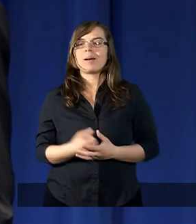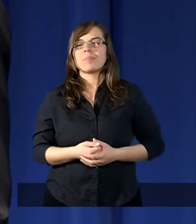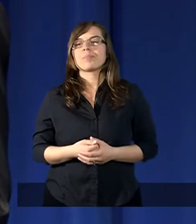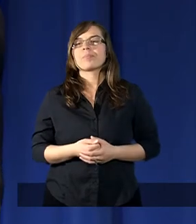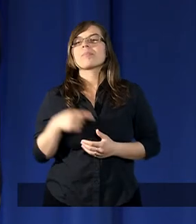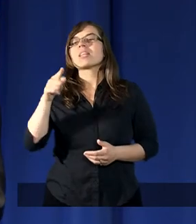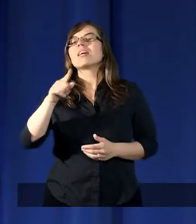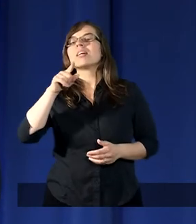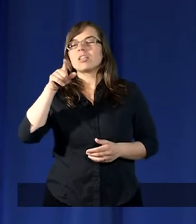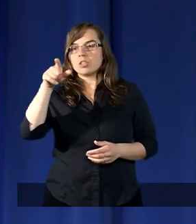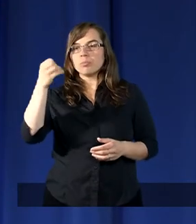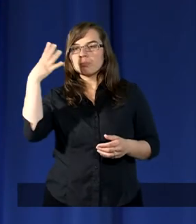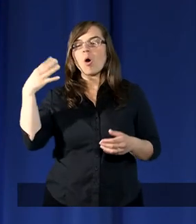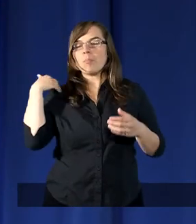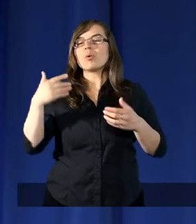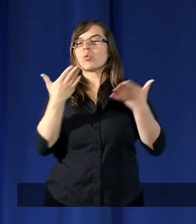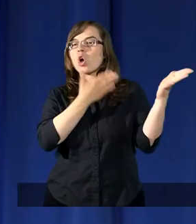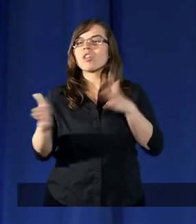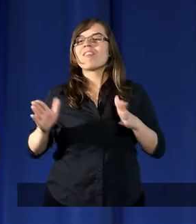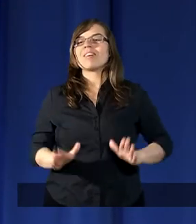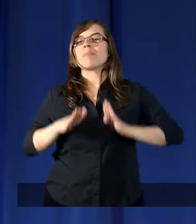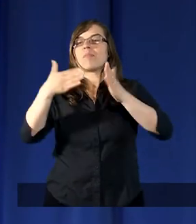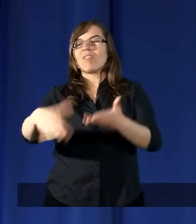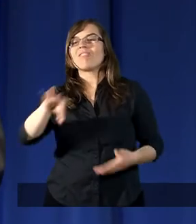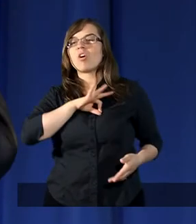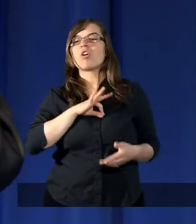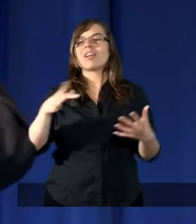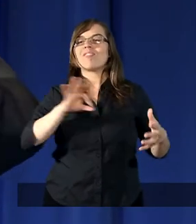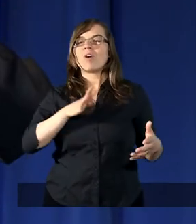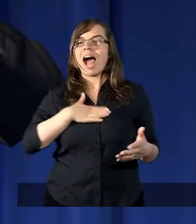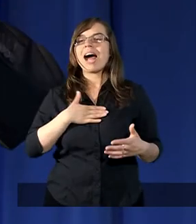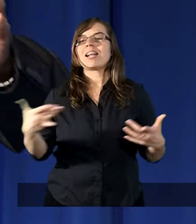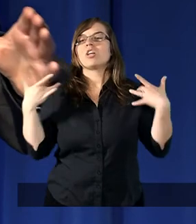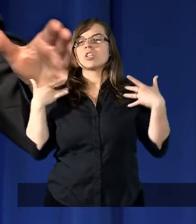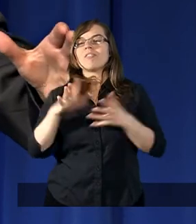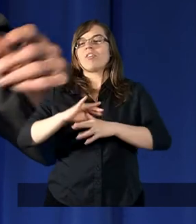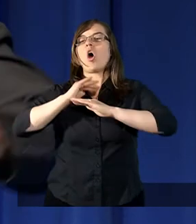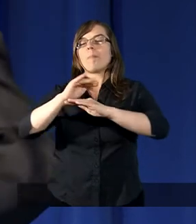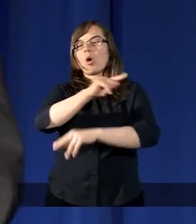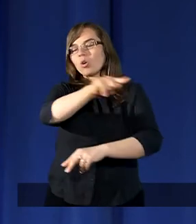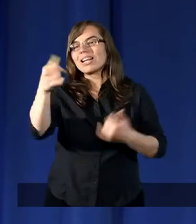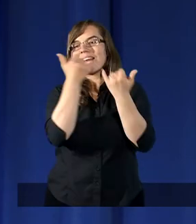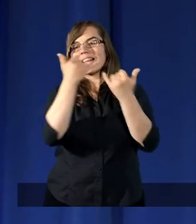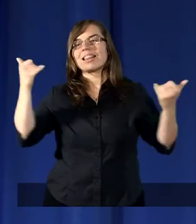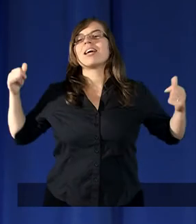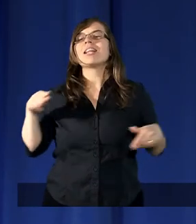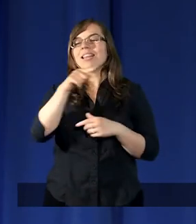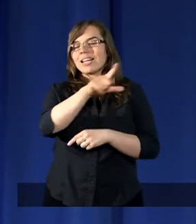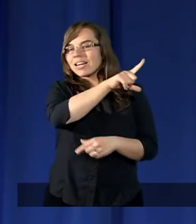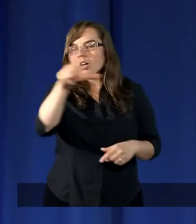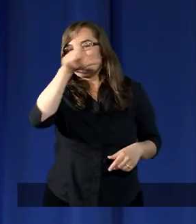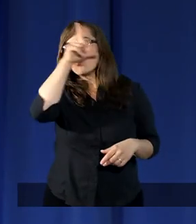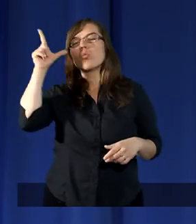Czyli on był gotowy poświęcić swoje własne życie w obronie ich, tych